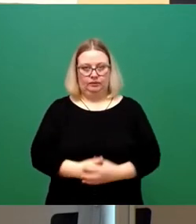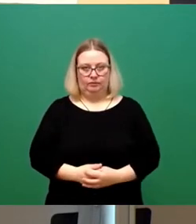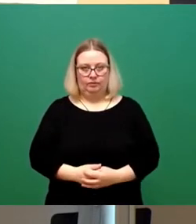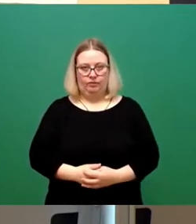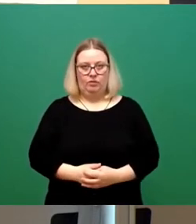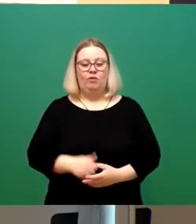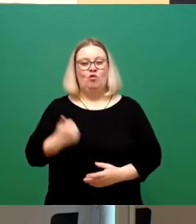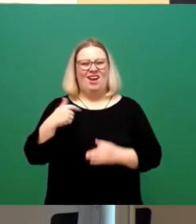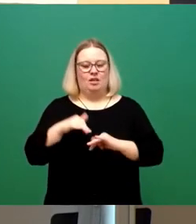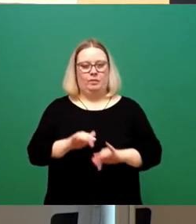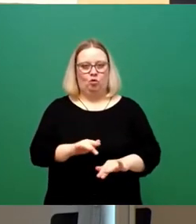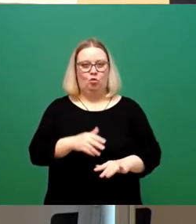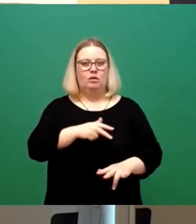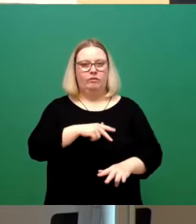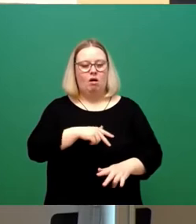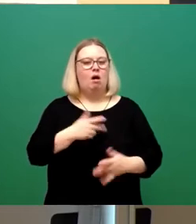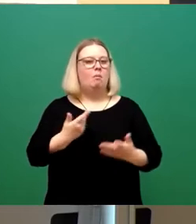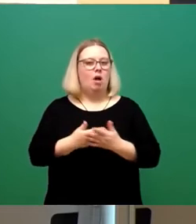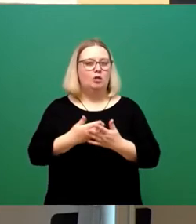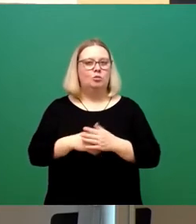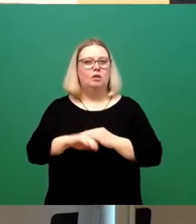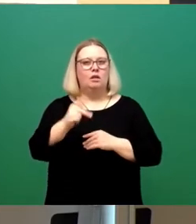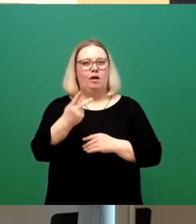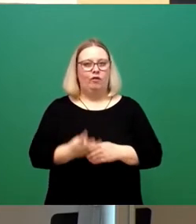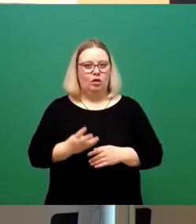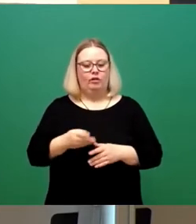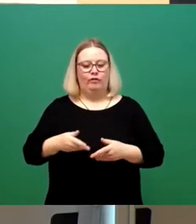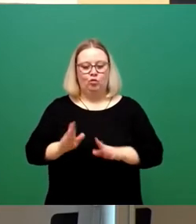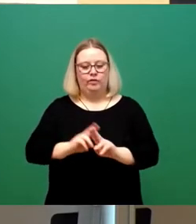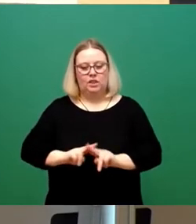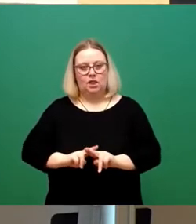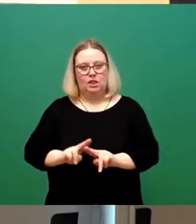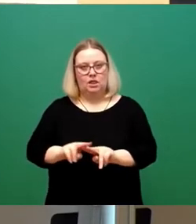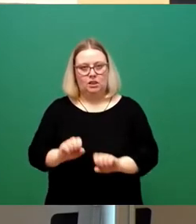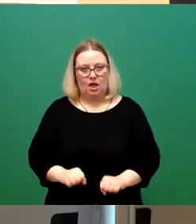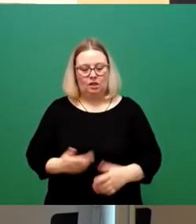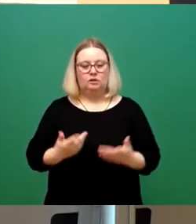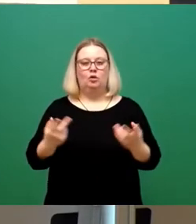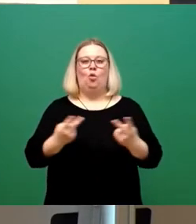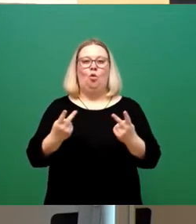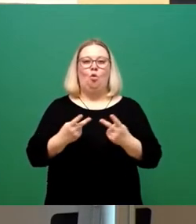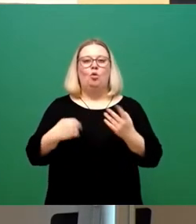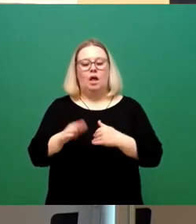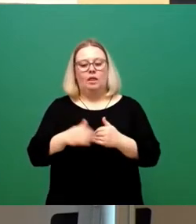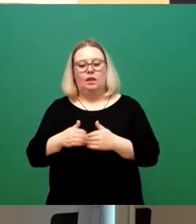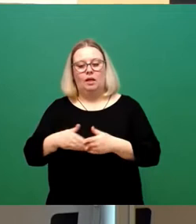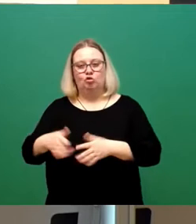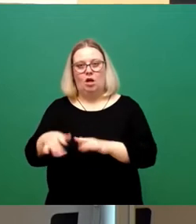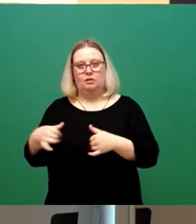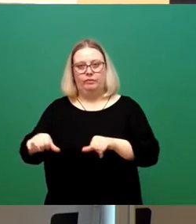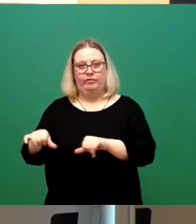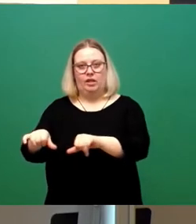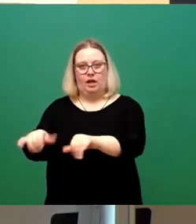Million könnte man schätzungsweise eine Dreiviertel-Kilometer-Fußweg in Dresden sanieren oder ein paar Nebenstraßen flicken. Und das